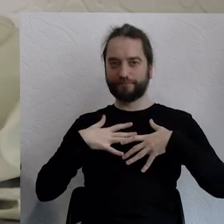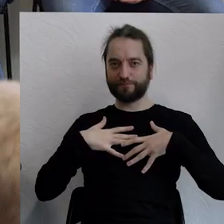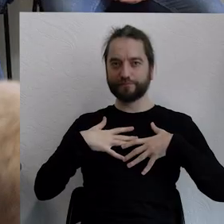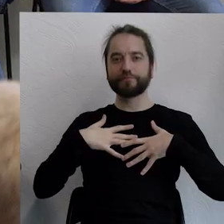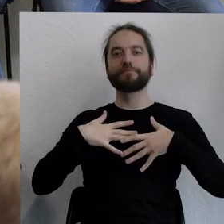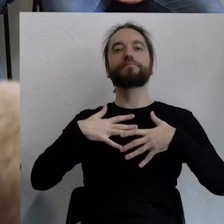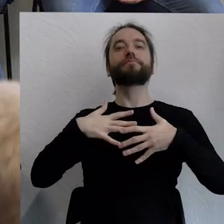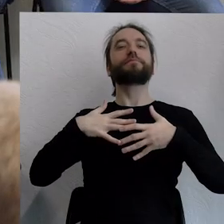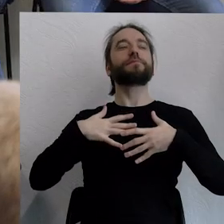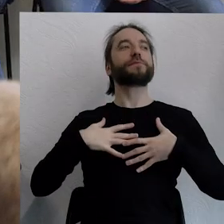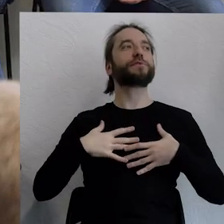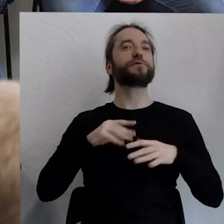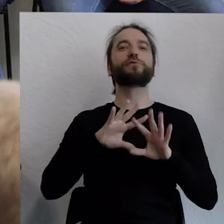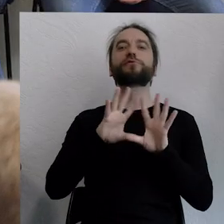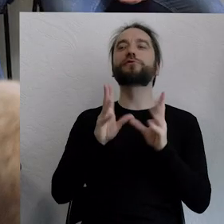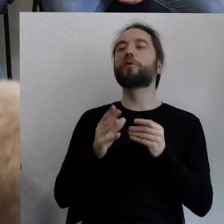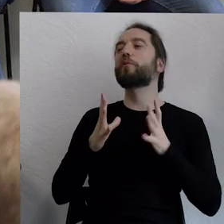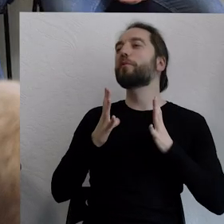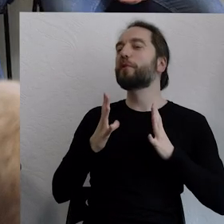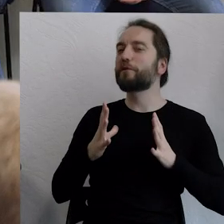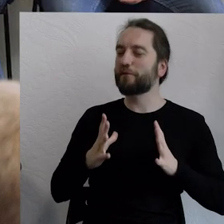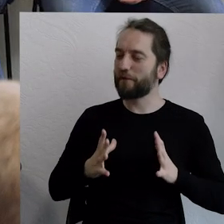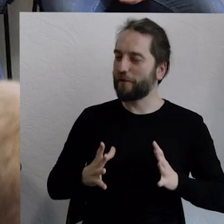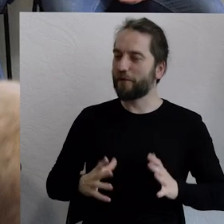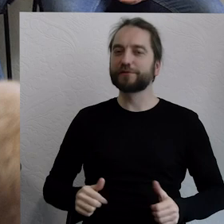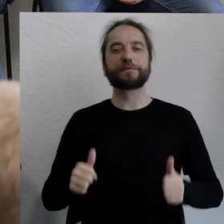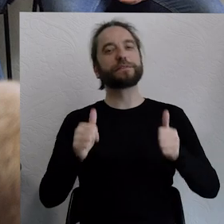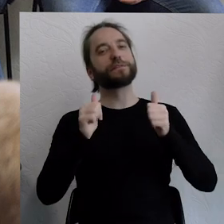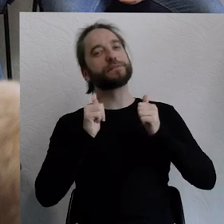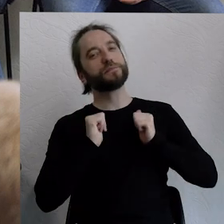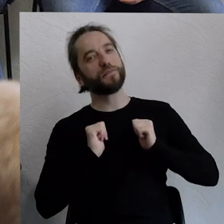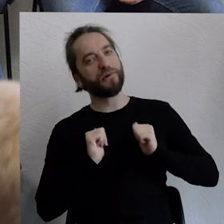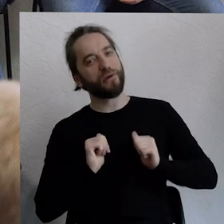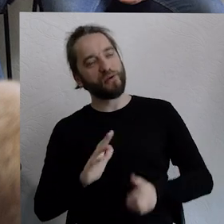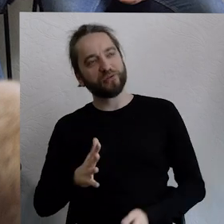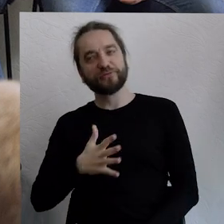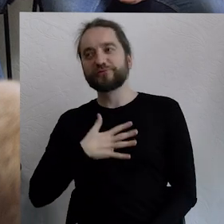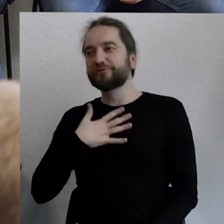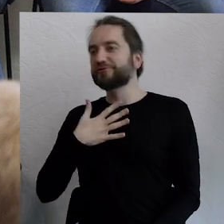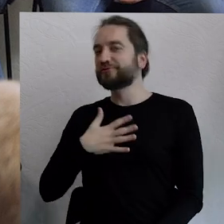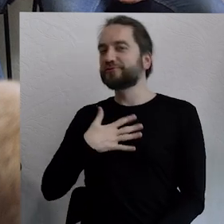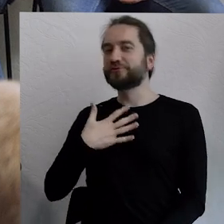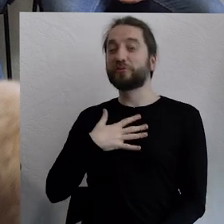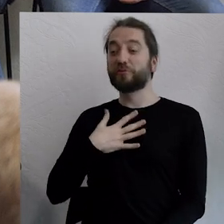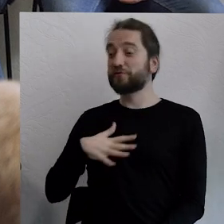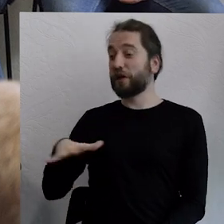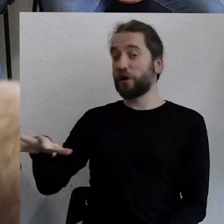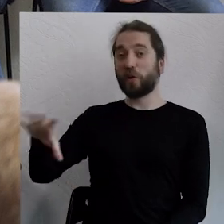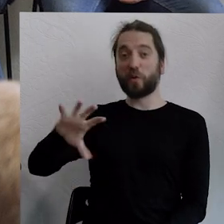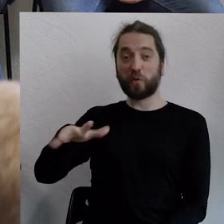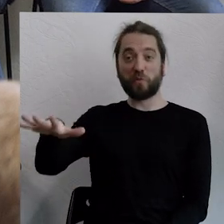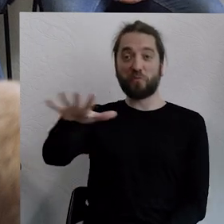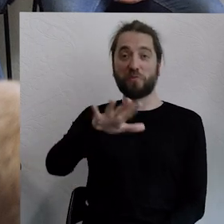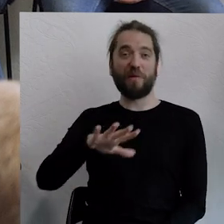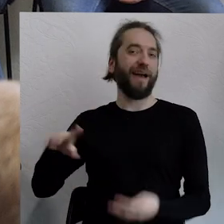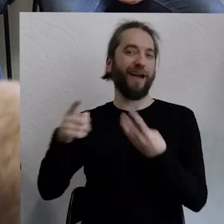powoli się toczy, bo przestają w tym gronie obowiązywać liczby,